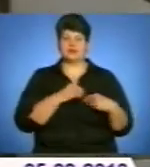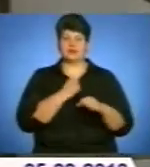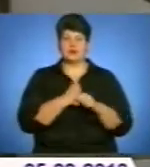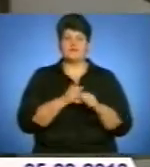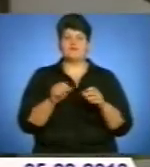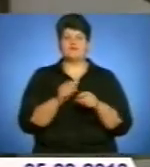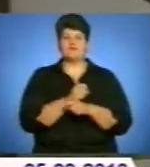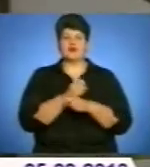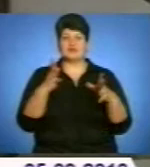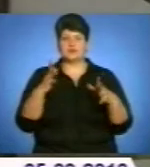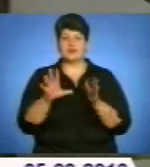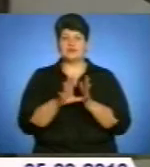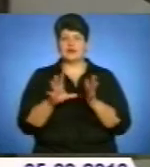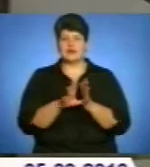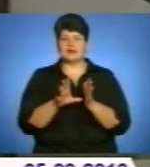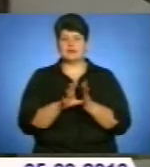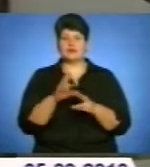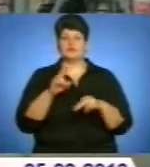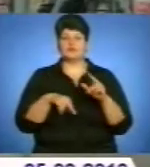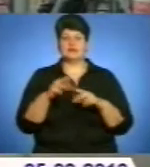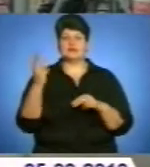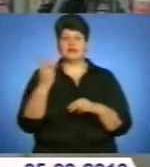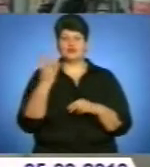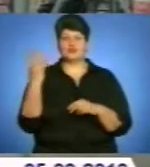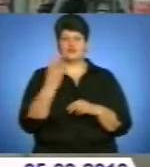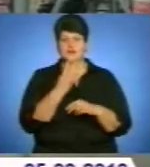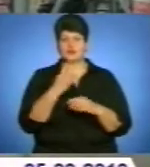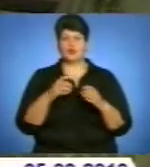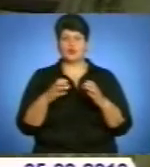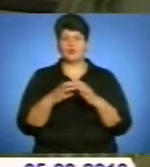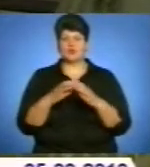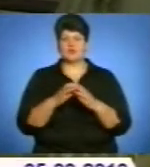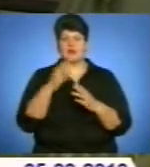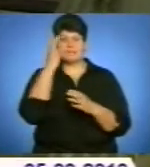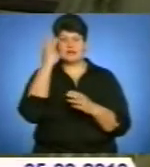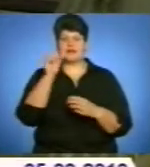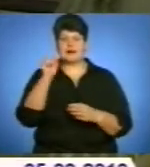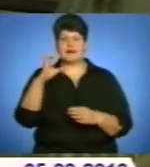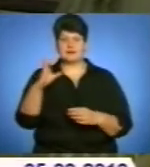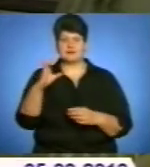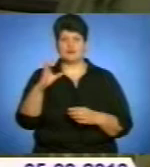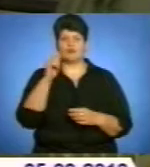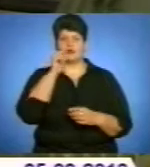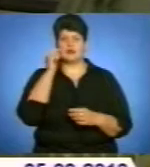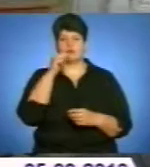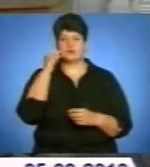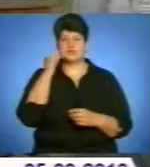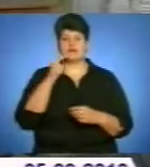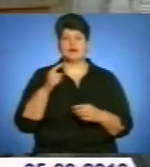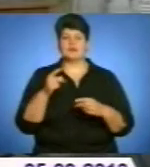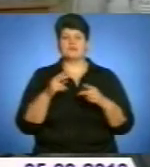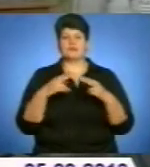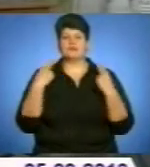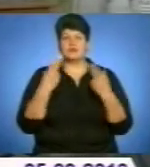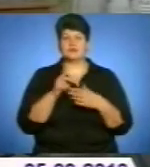енергетиці, зокрема, в будівництві 3-4 енергоблоків Хмельницької АЕС. Віктор Янукович переконаний, Україна і Російська Федерація мають